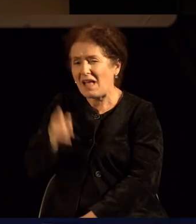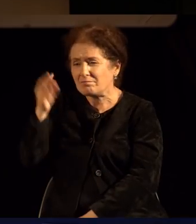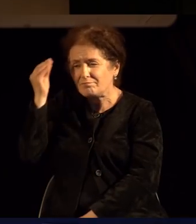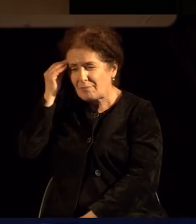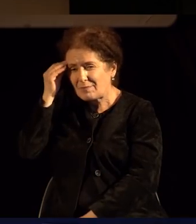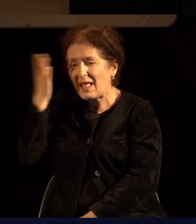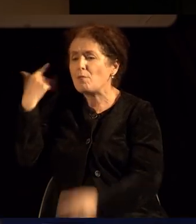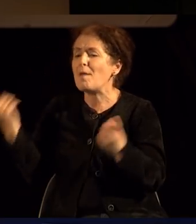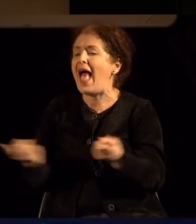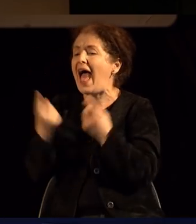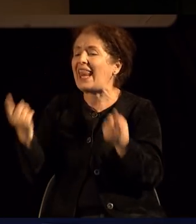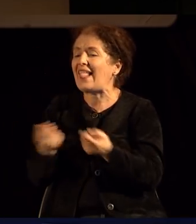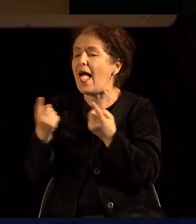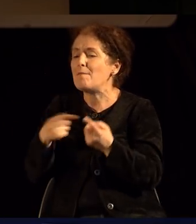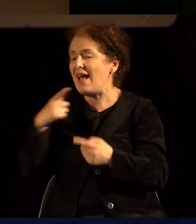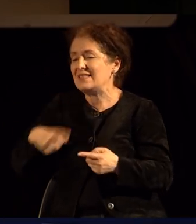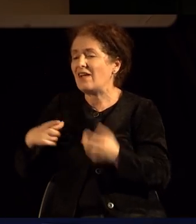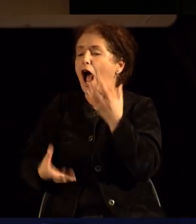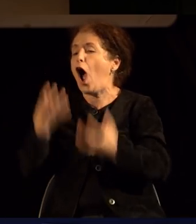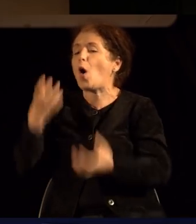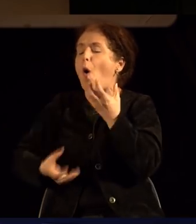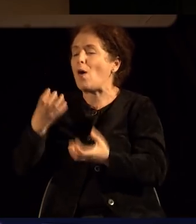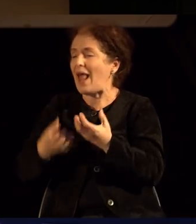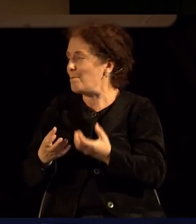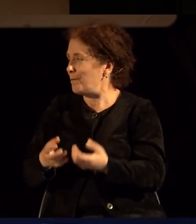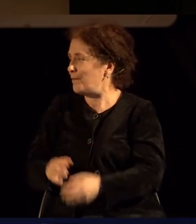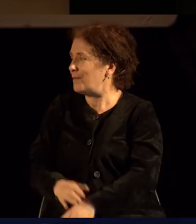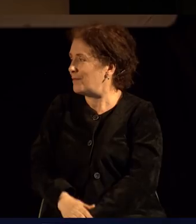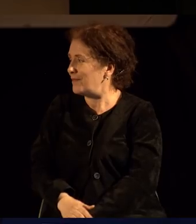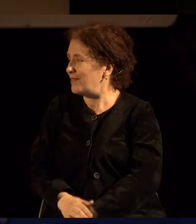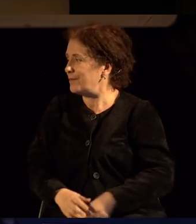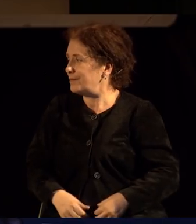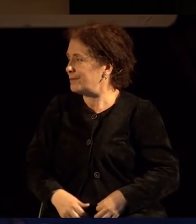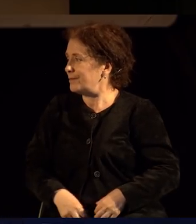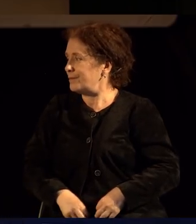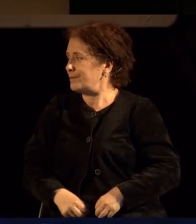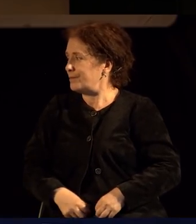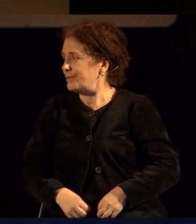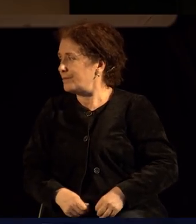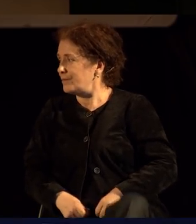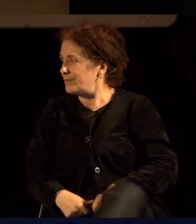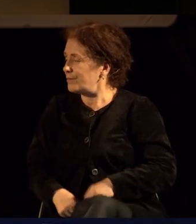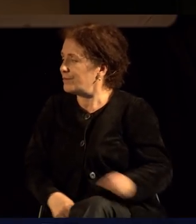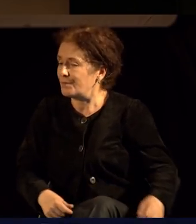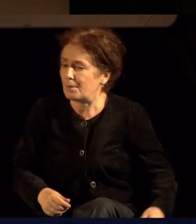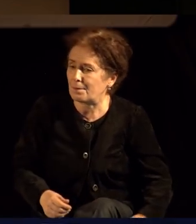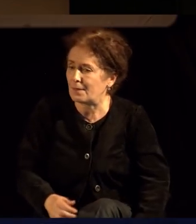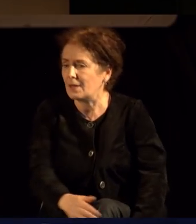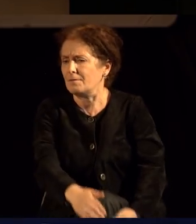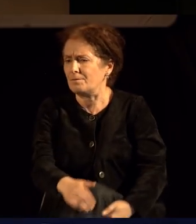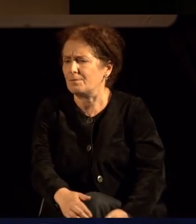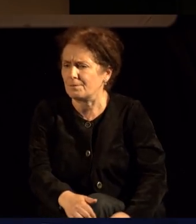секјавате на рекламата, горам, гора, сокчинјата. Е така се чувствувам и аз.